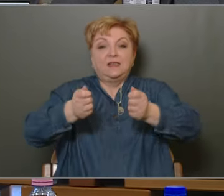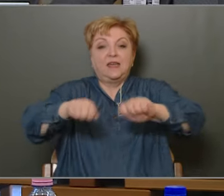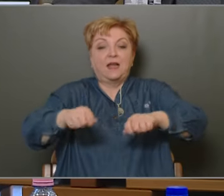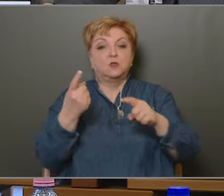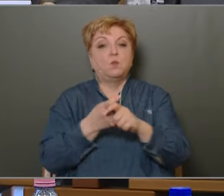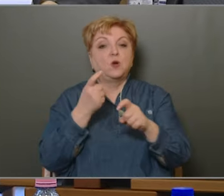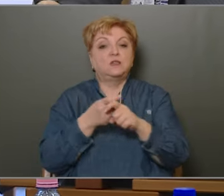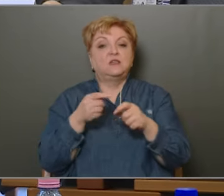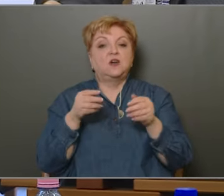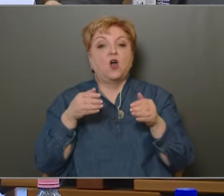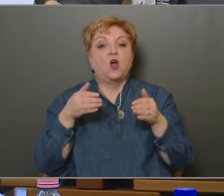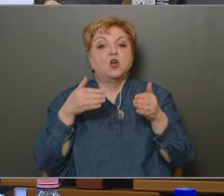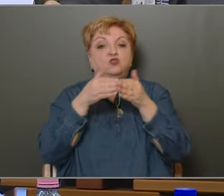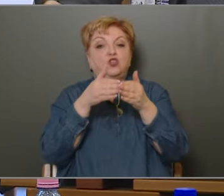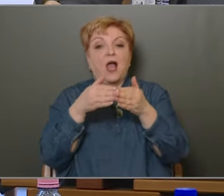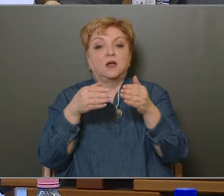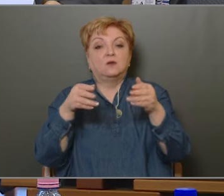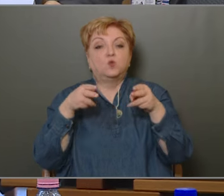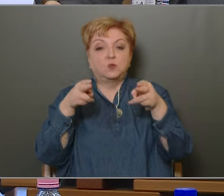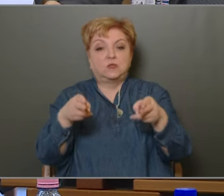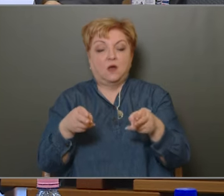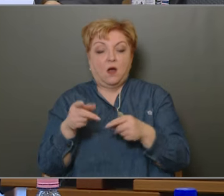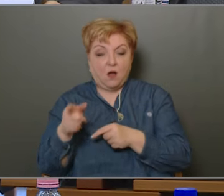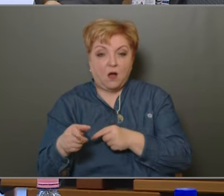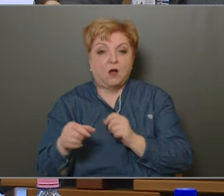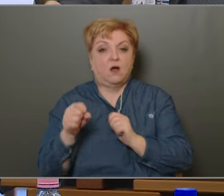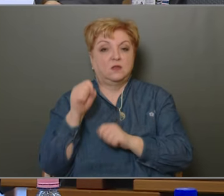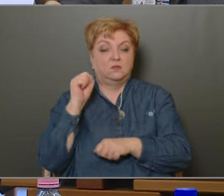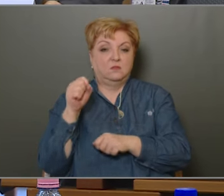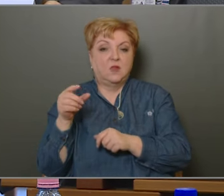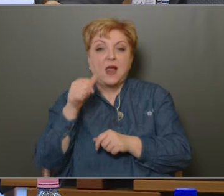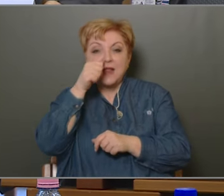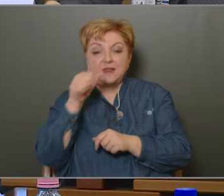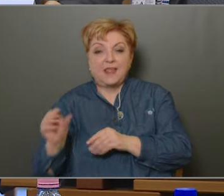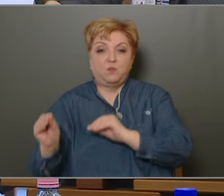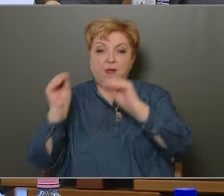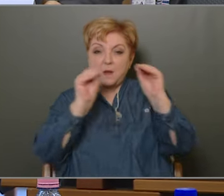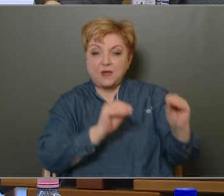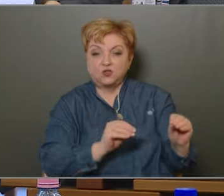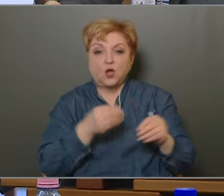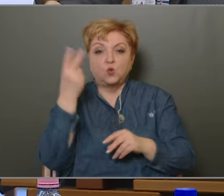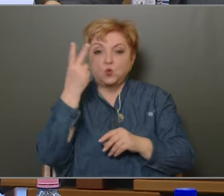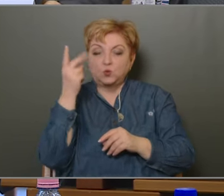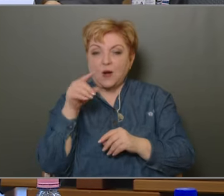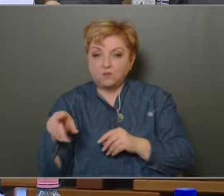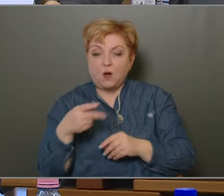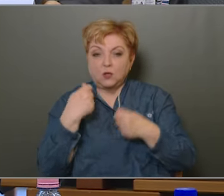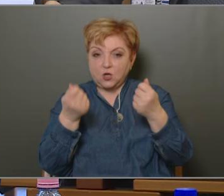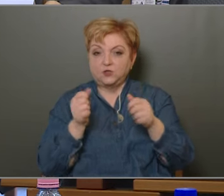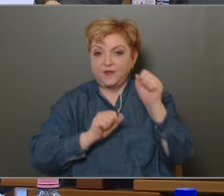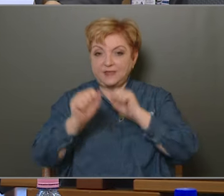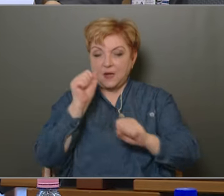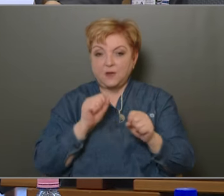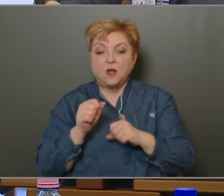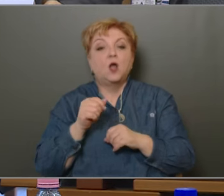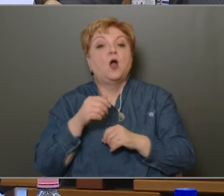zsákutca. A demokrácia, a nép beemelése a közéletbe, a kultúrába adhat védelmet a zsarnokság ellen. A nép boldogító